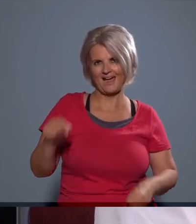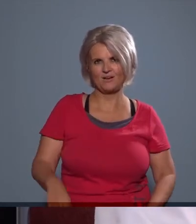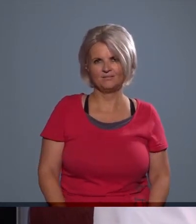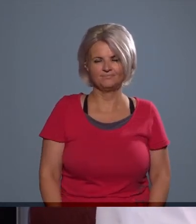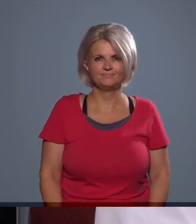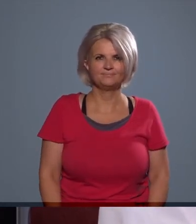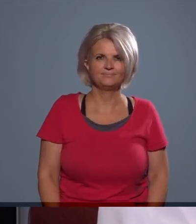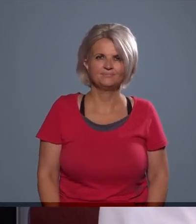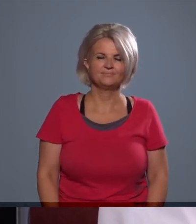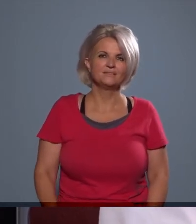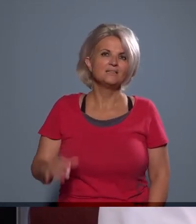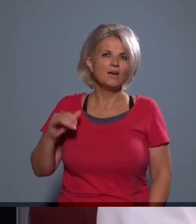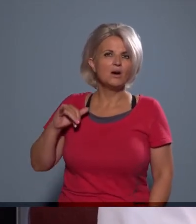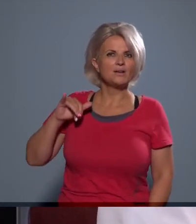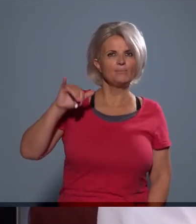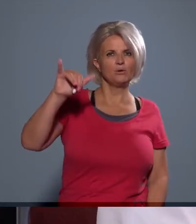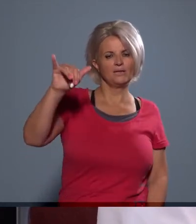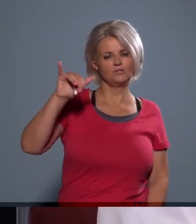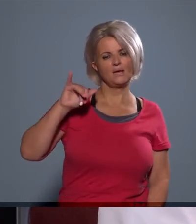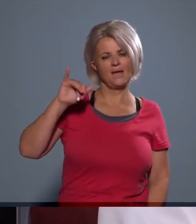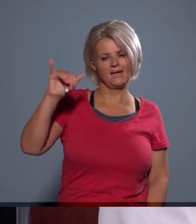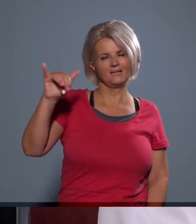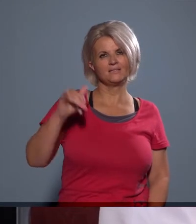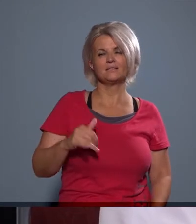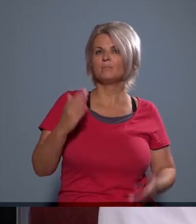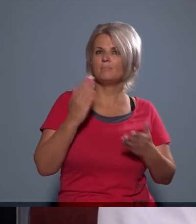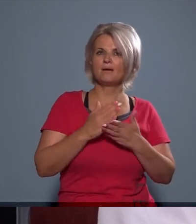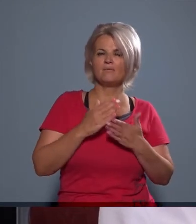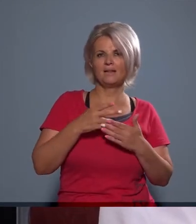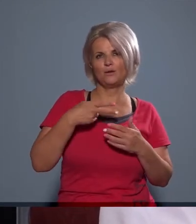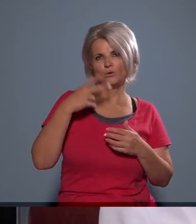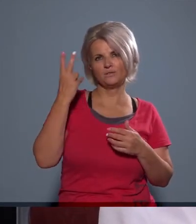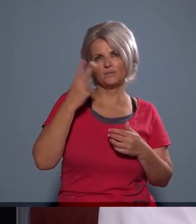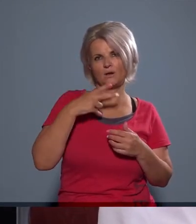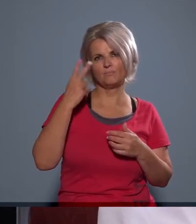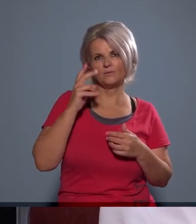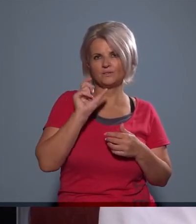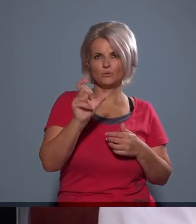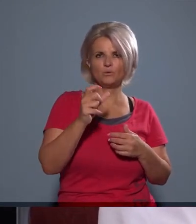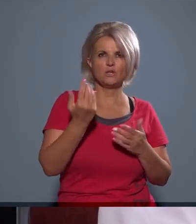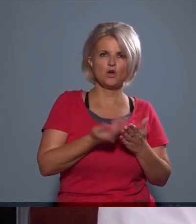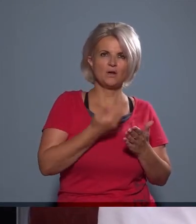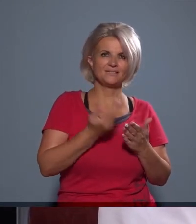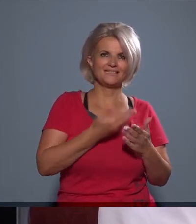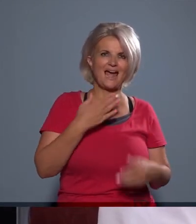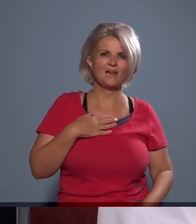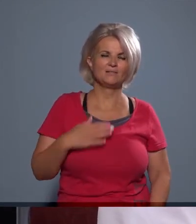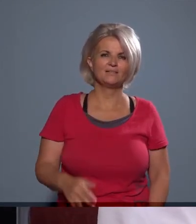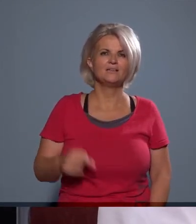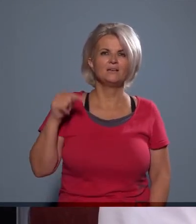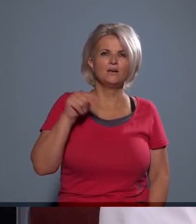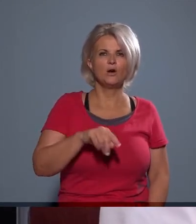a repüléshez zahes tízszerű terminológiát használjak, és az is tudható, hogy